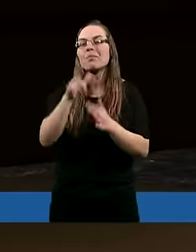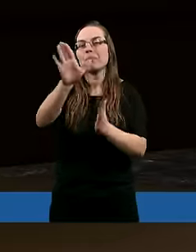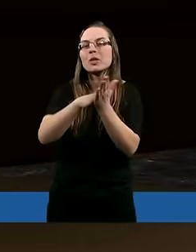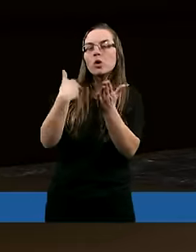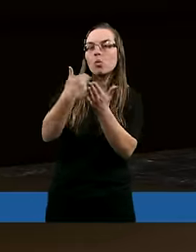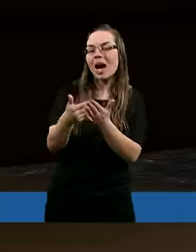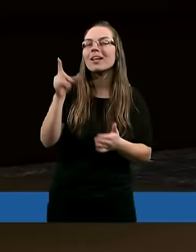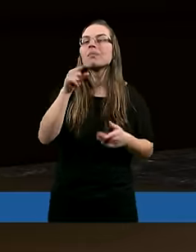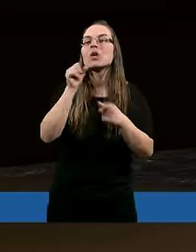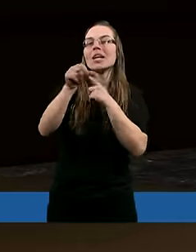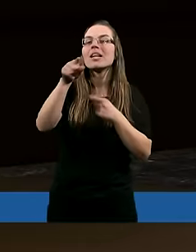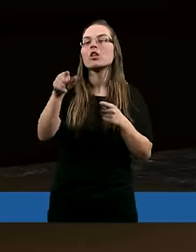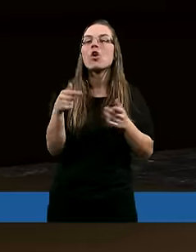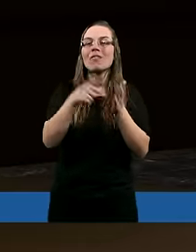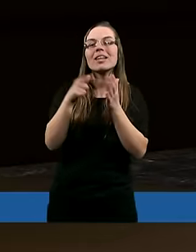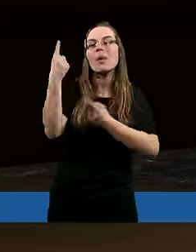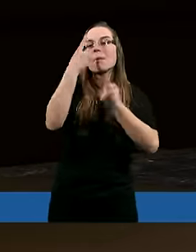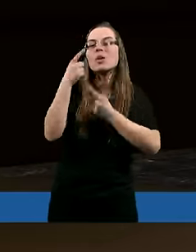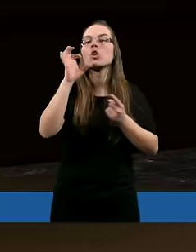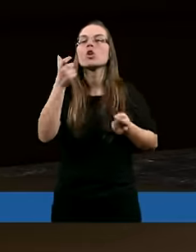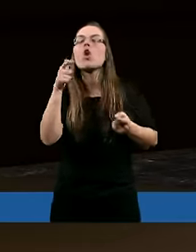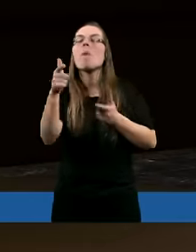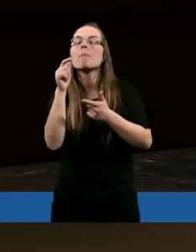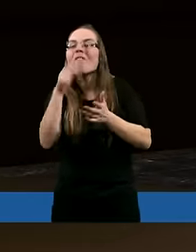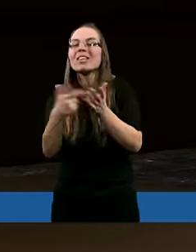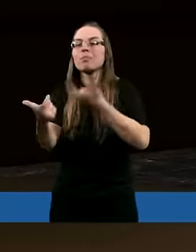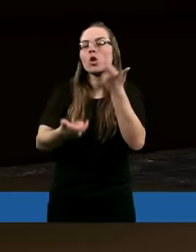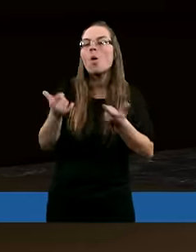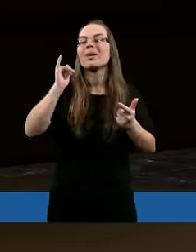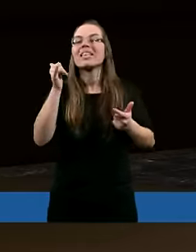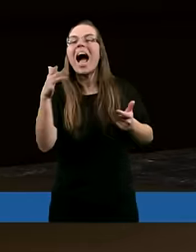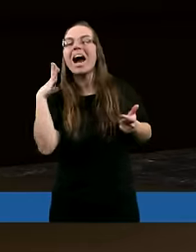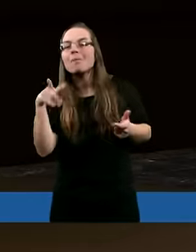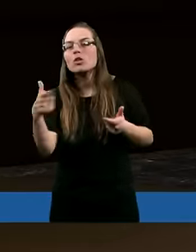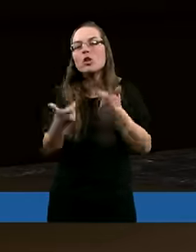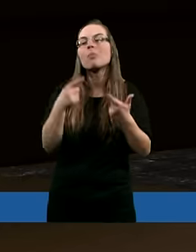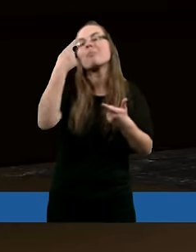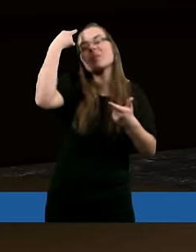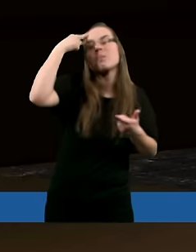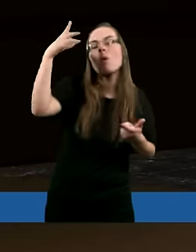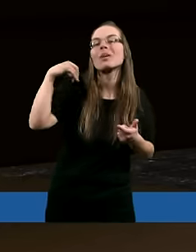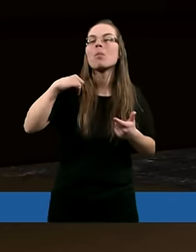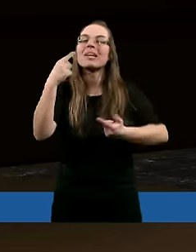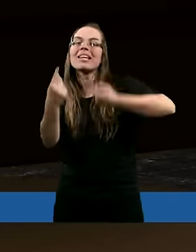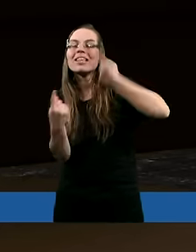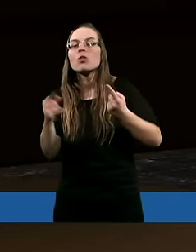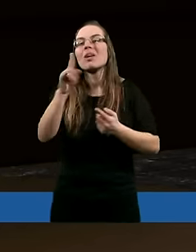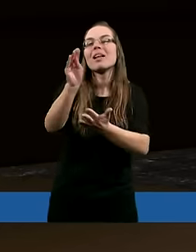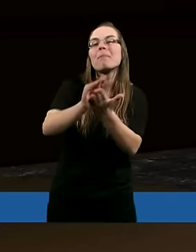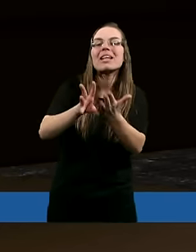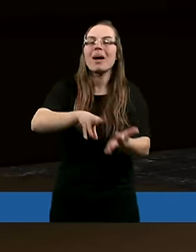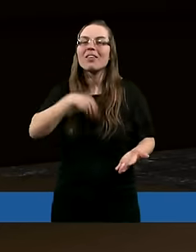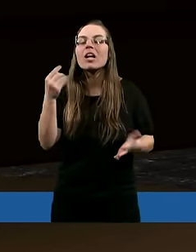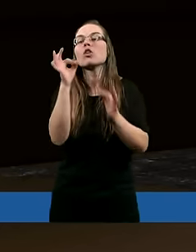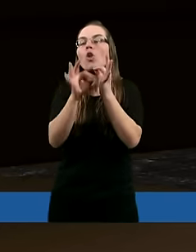przykładem, że ja wtedy zastanowię się i pomyślę, co mój mistrz w tej sytuacji by zrobił, jak on by się zachował. Albo nawet przypominać sobie sytuację z Pisma Świętego,